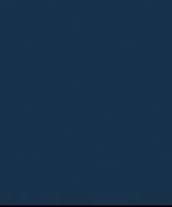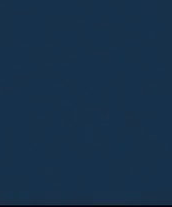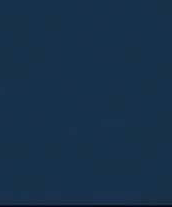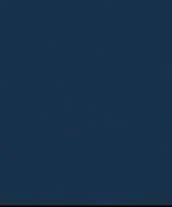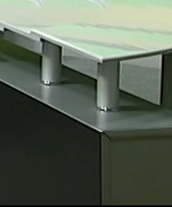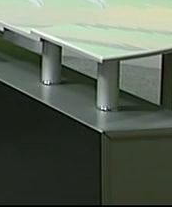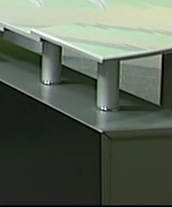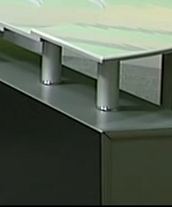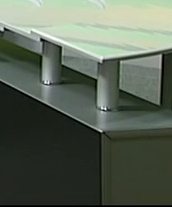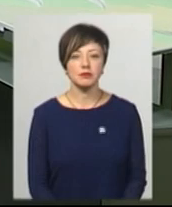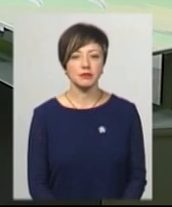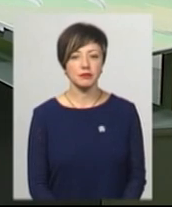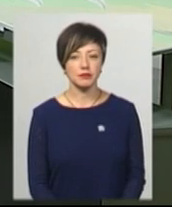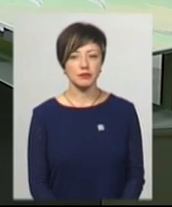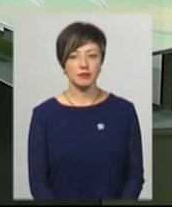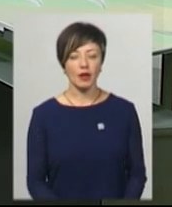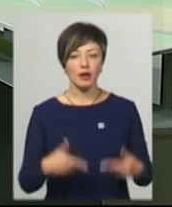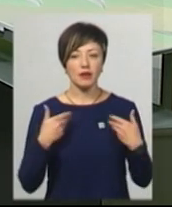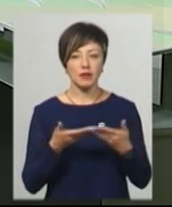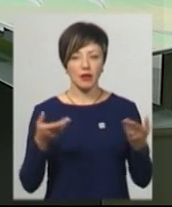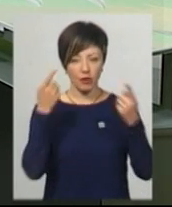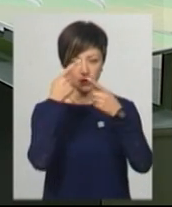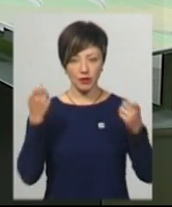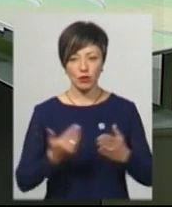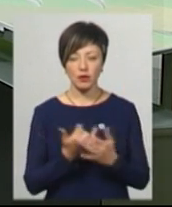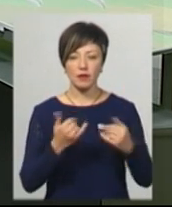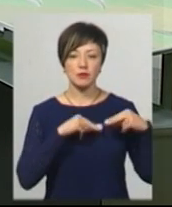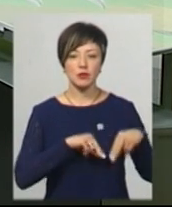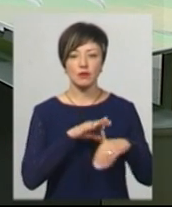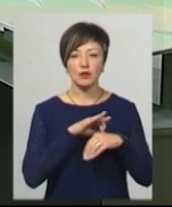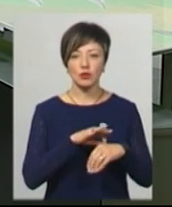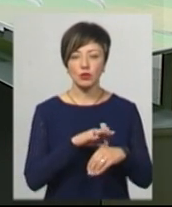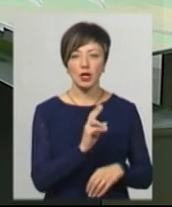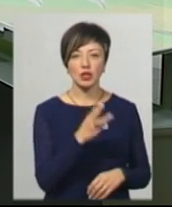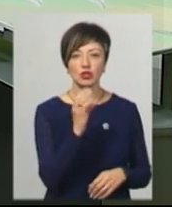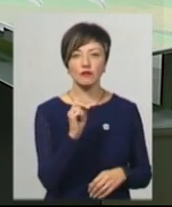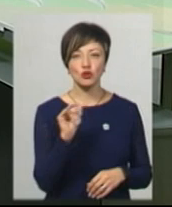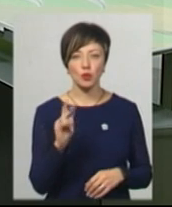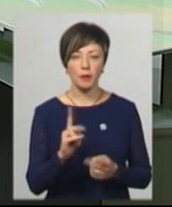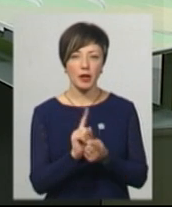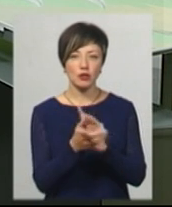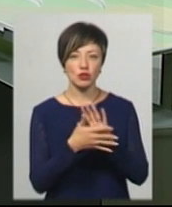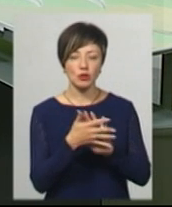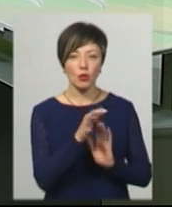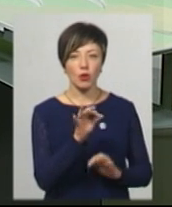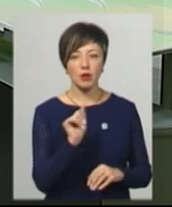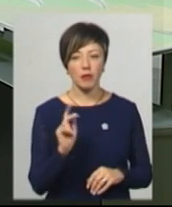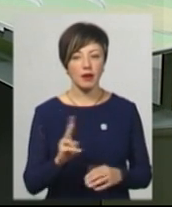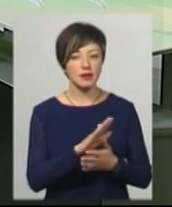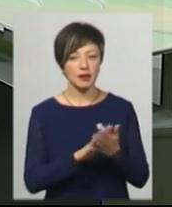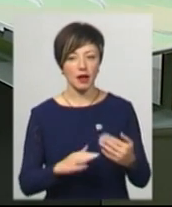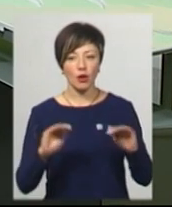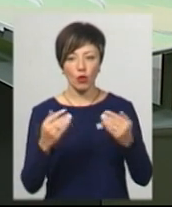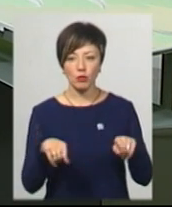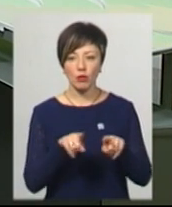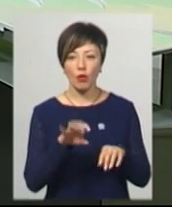Музика Вітаю, ефірі новини, у студії для вас працює ведуча Катерина Шевчук на жесту мову прикладає Ольга Рибак. Далі